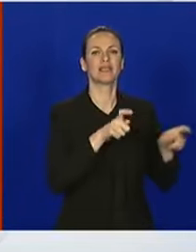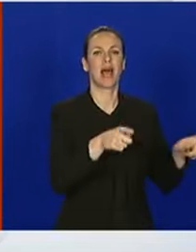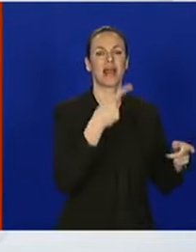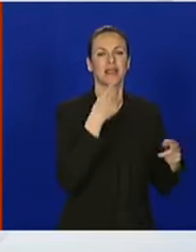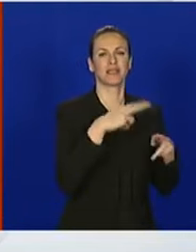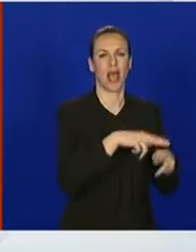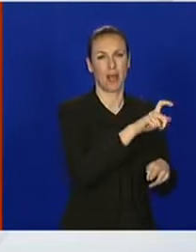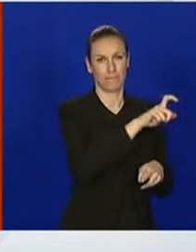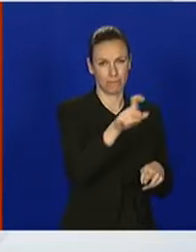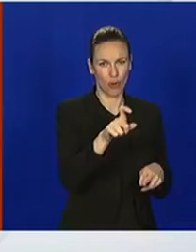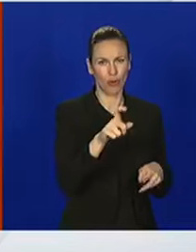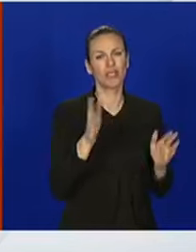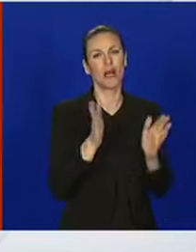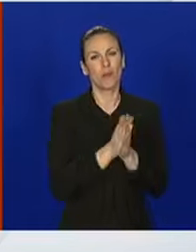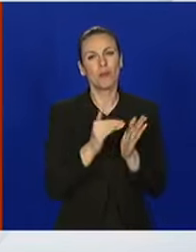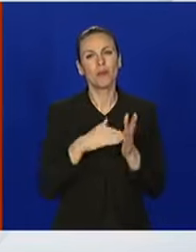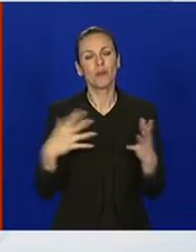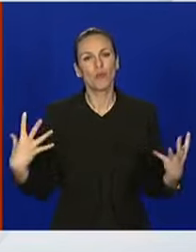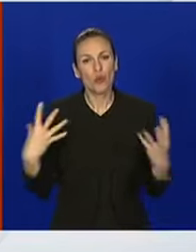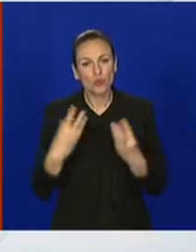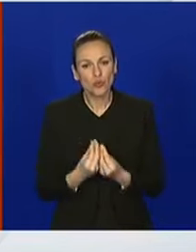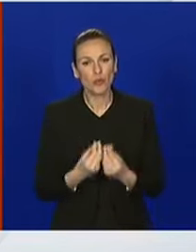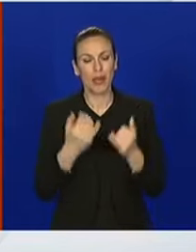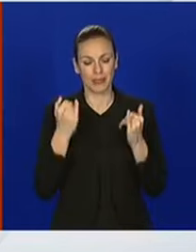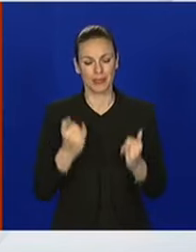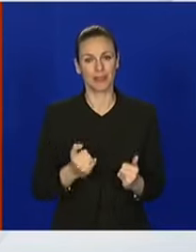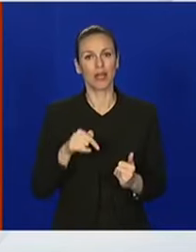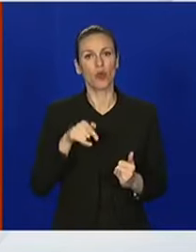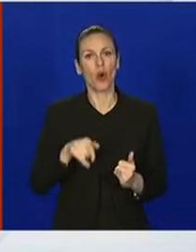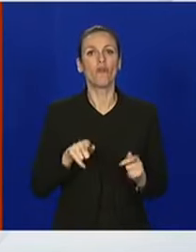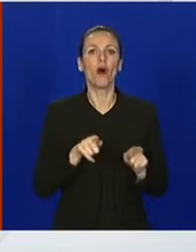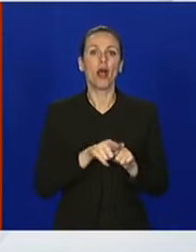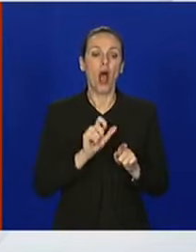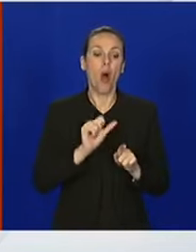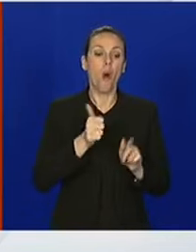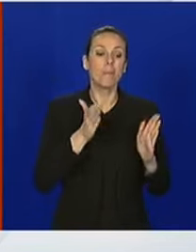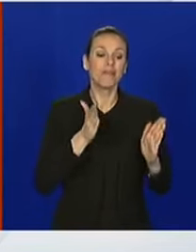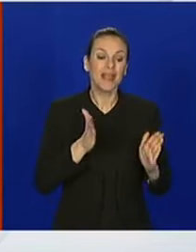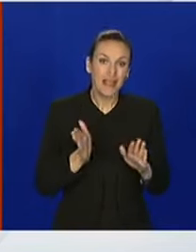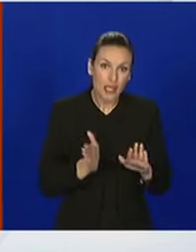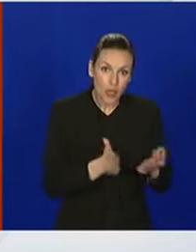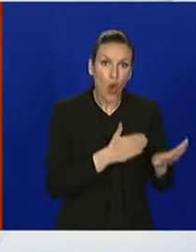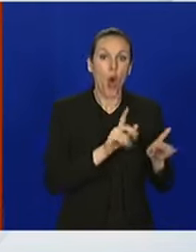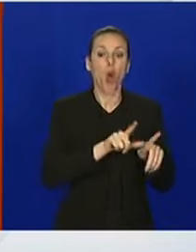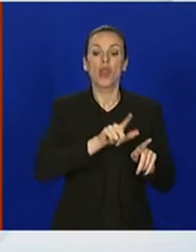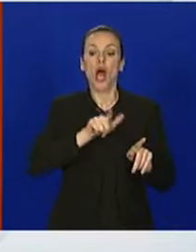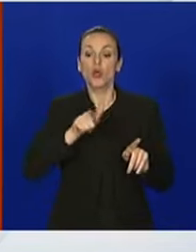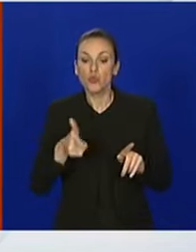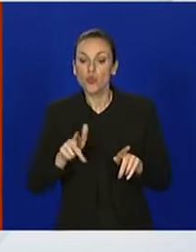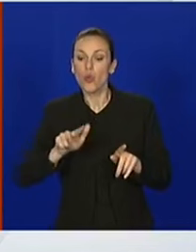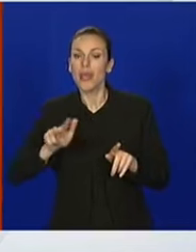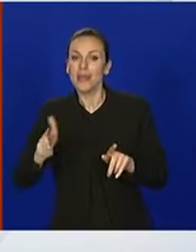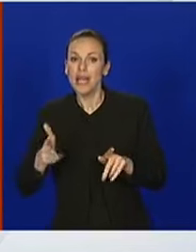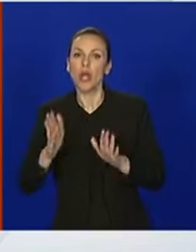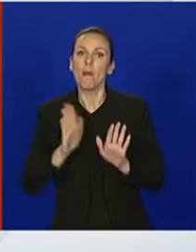Idemo zajedno ovu fazu, prvu, a onda da možemo preći i u drugu i u treću,